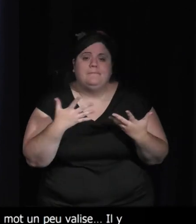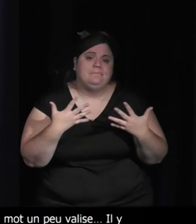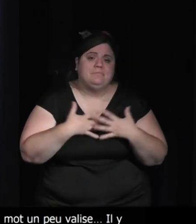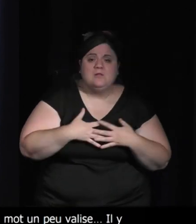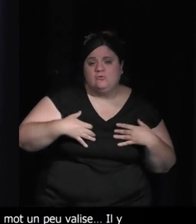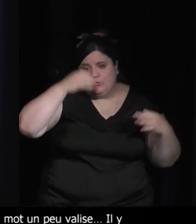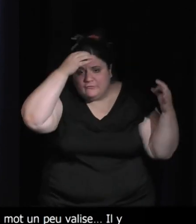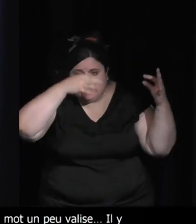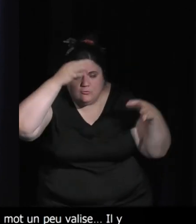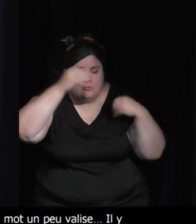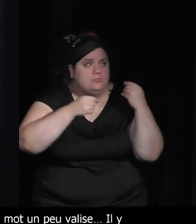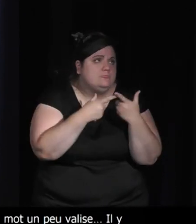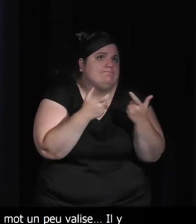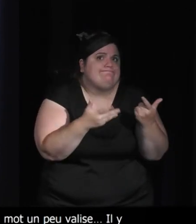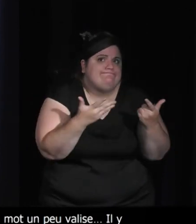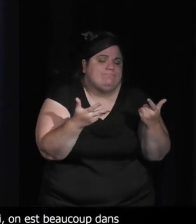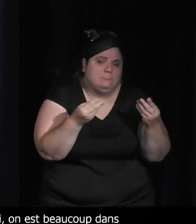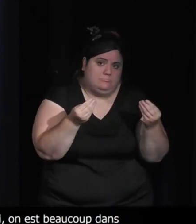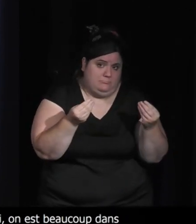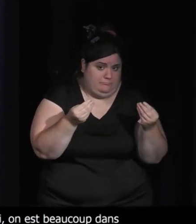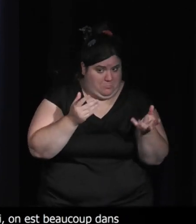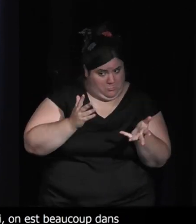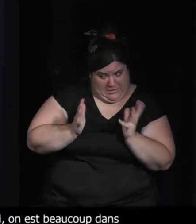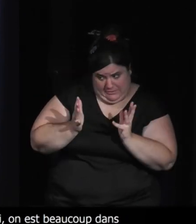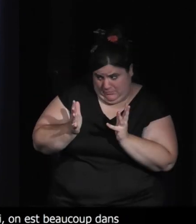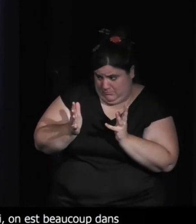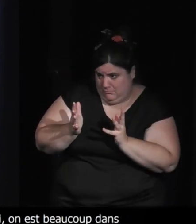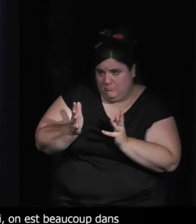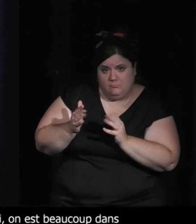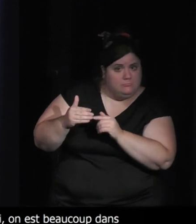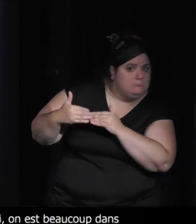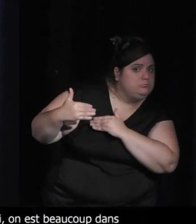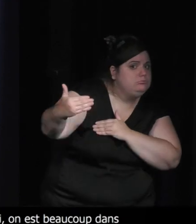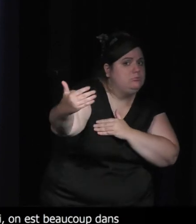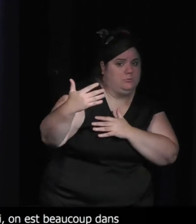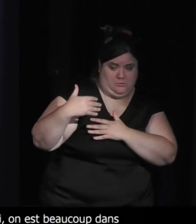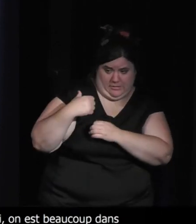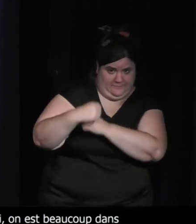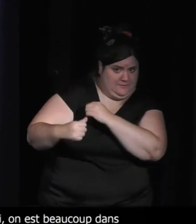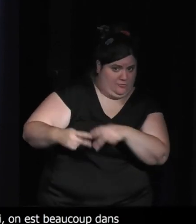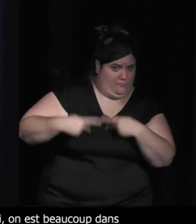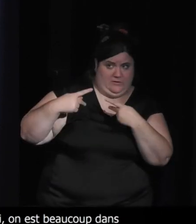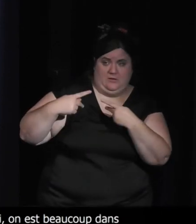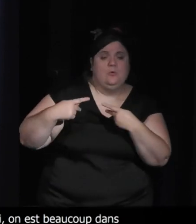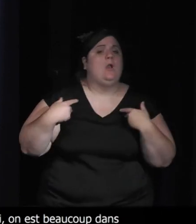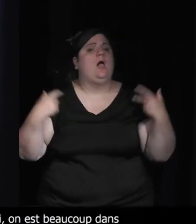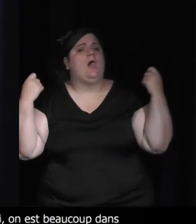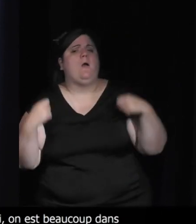voilà, esthétiser, qu'est-ce qu'on va retrouver aussi par des modes de vie plus sobres